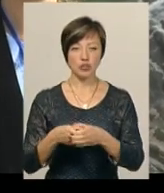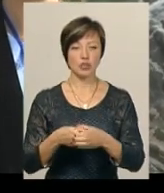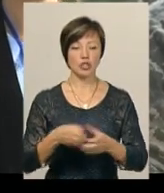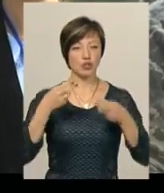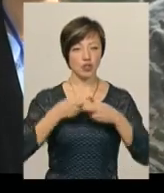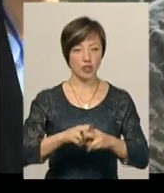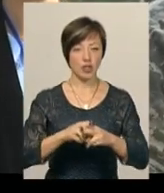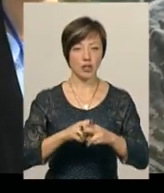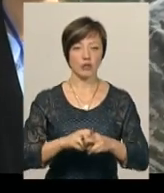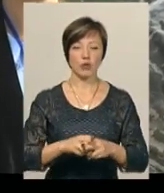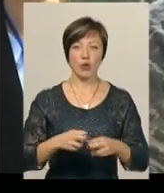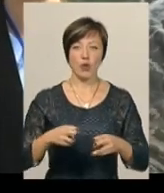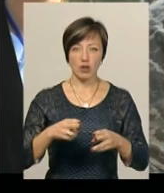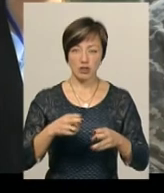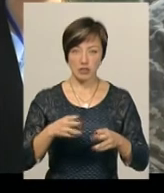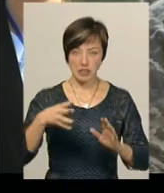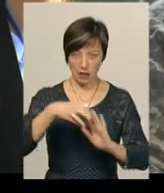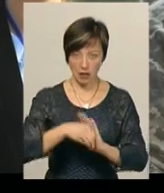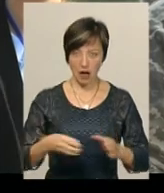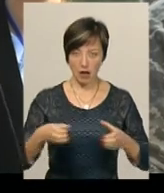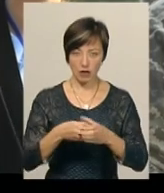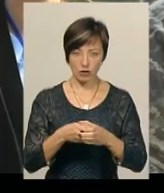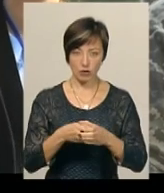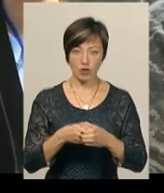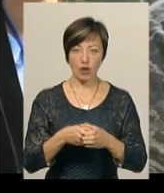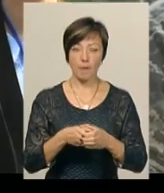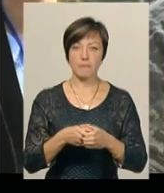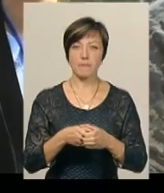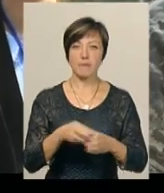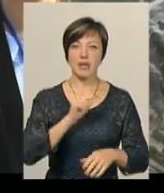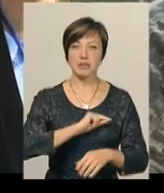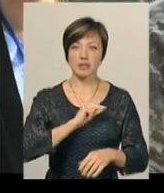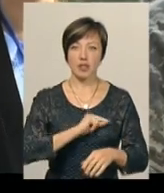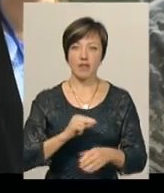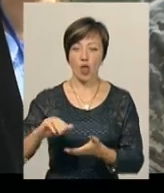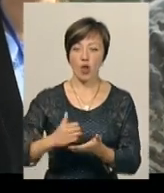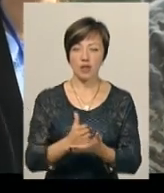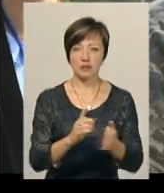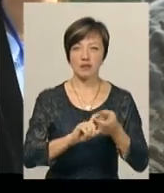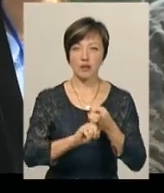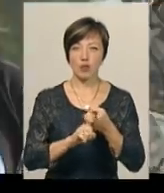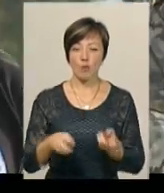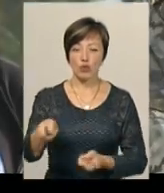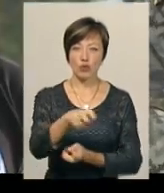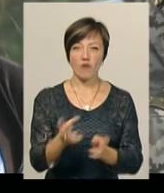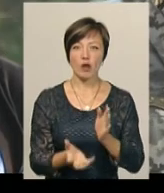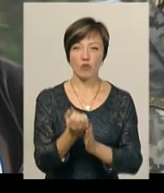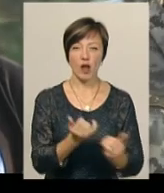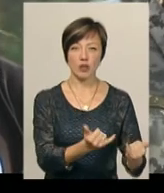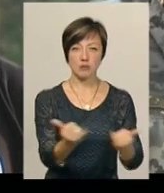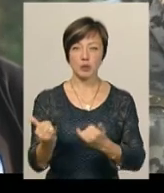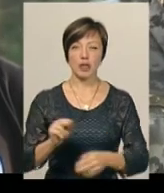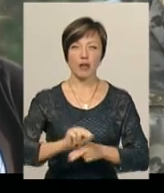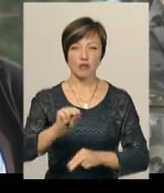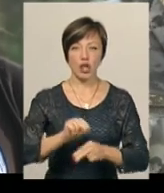інженерно-технічного складу, фахівців логістики, зв'язку, пошуково-рятувального забезпечення. Навчання